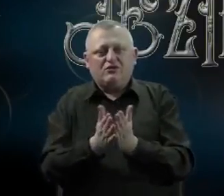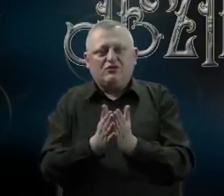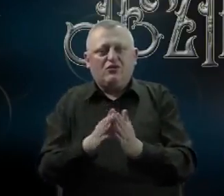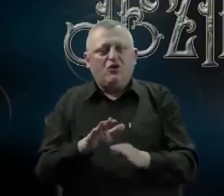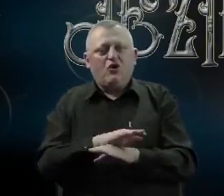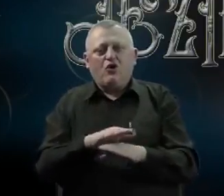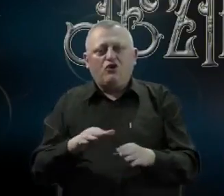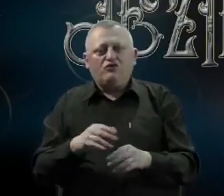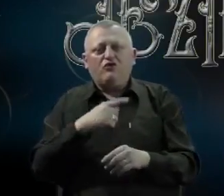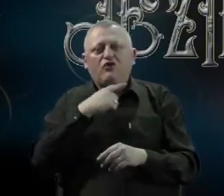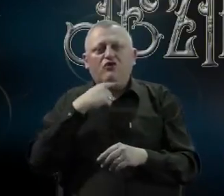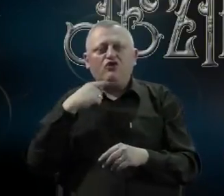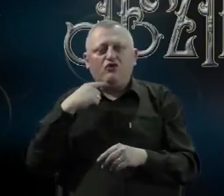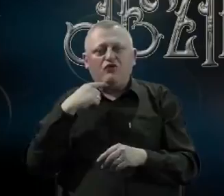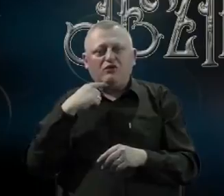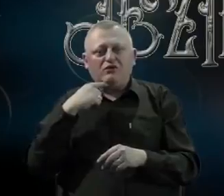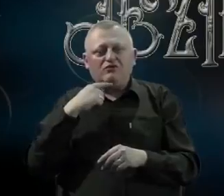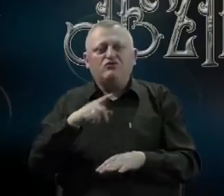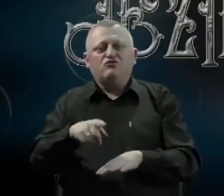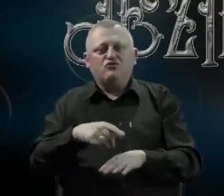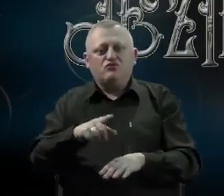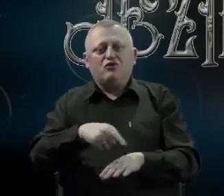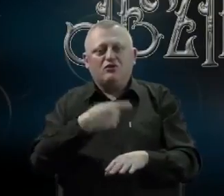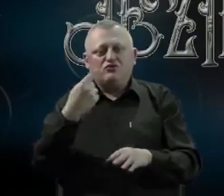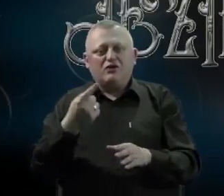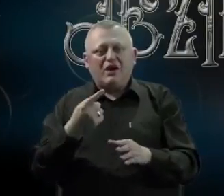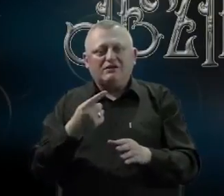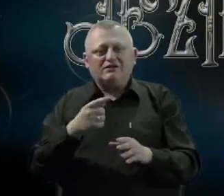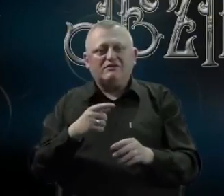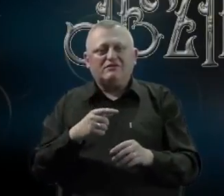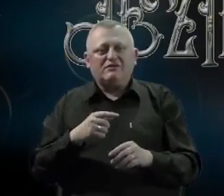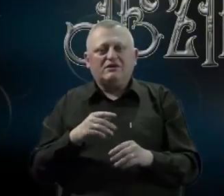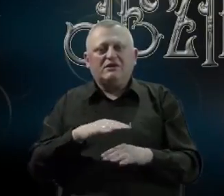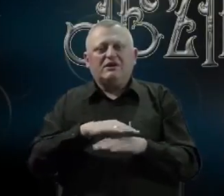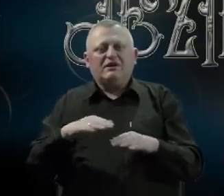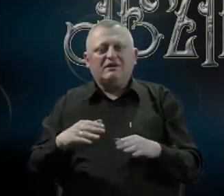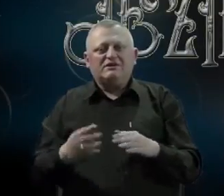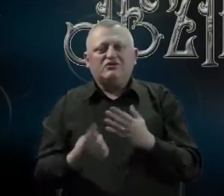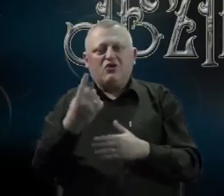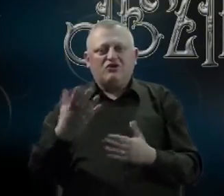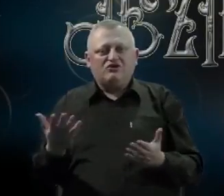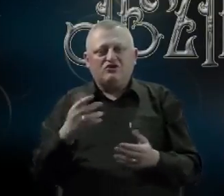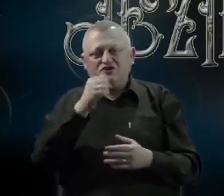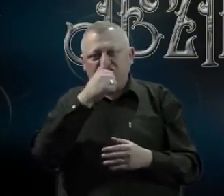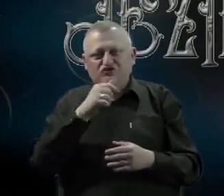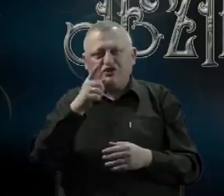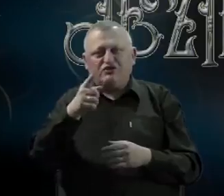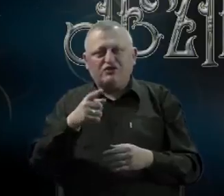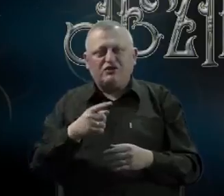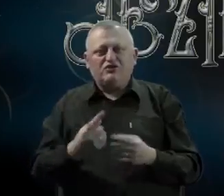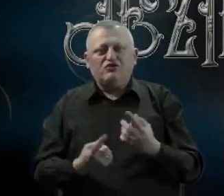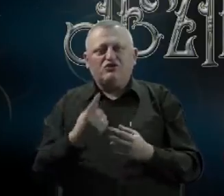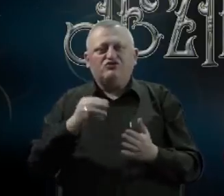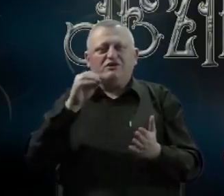gotovo dovoljan. U nastavku rubrika na traci događaja. Šta je to što smo